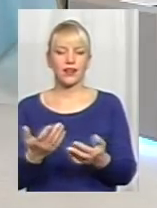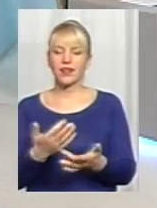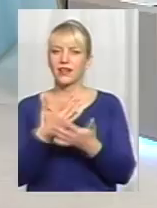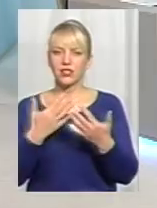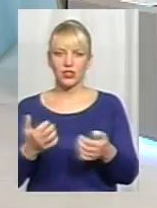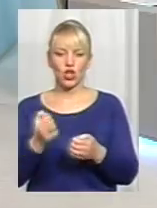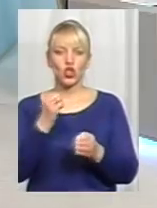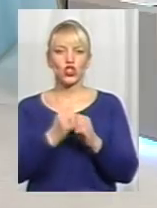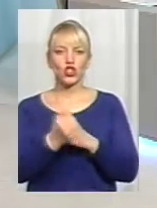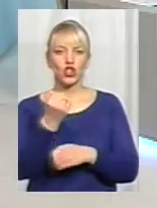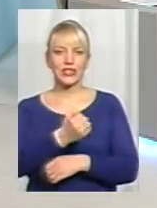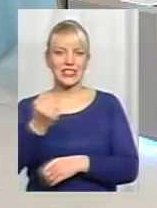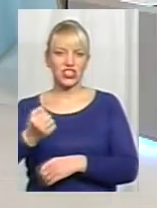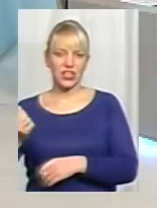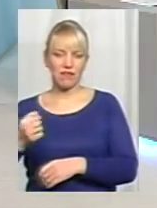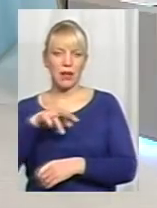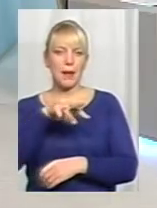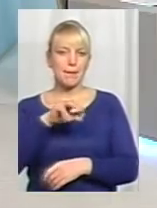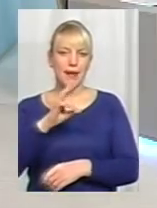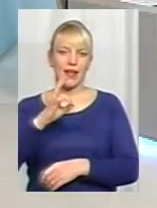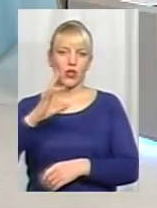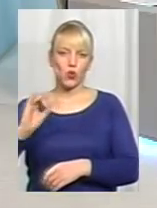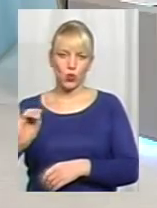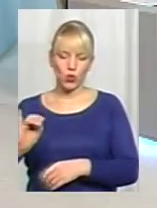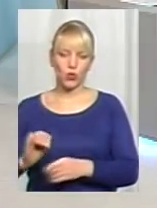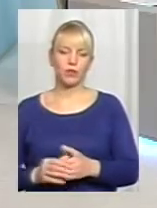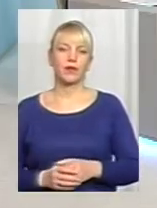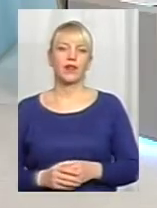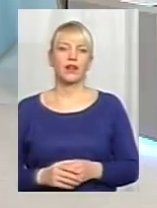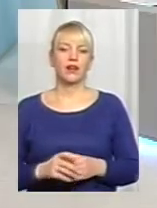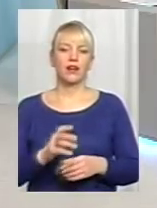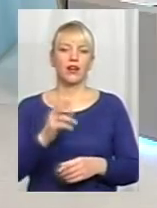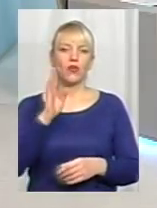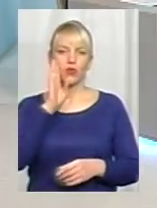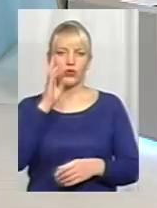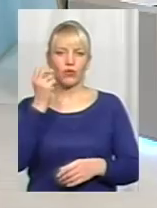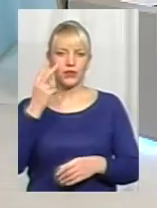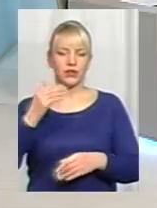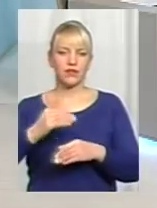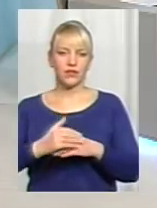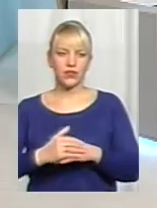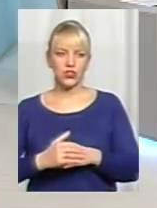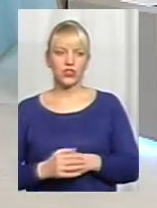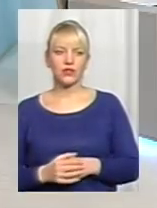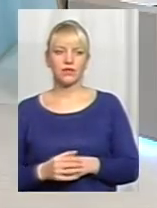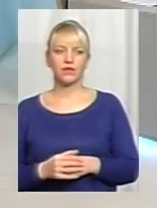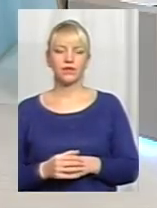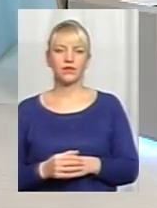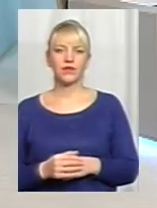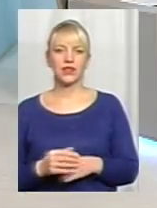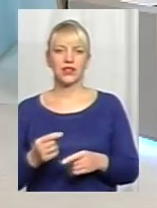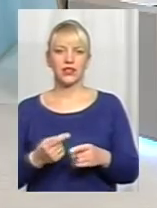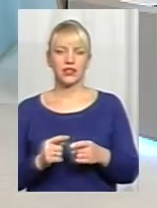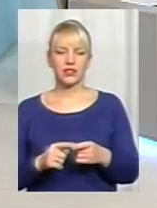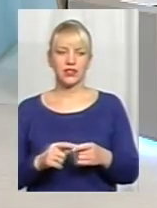визначається меню розкладка, визначається сіна, накобіт, вечеря, згідно норм по кожній категорію особи, дані розкладки